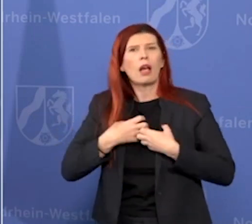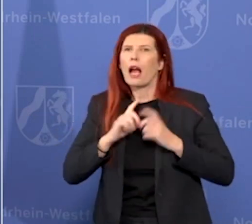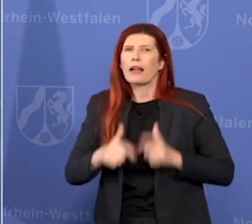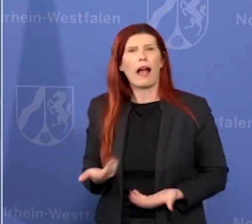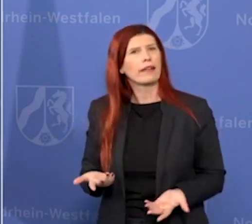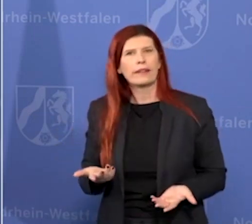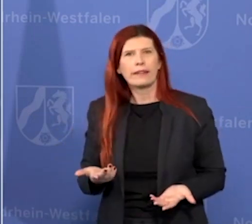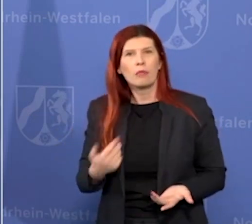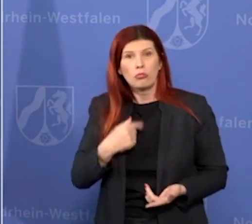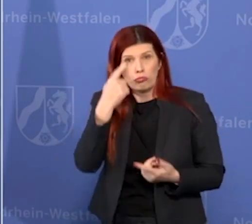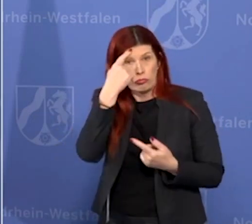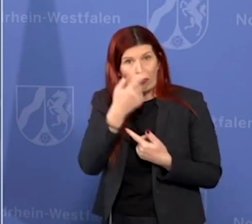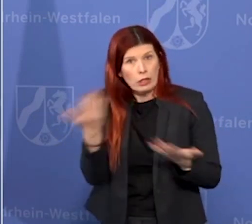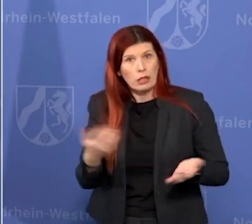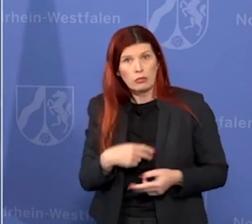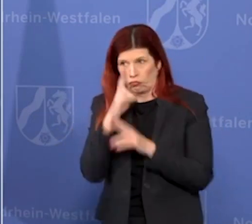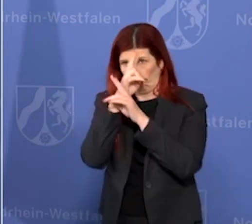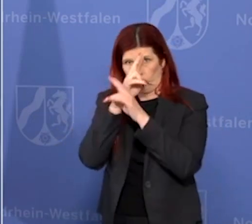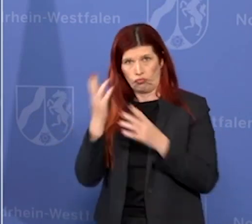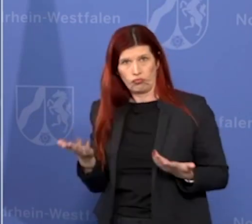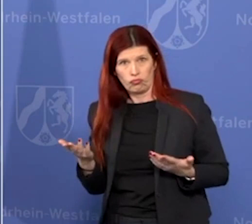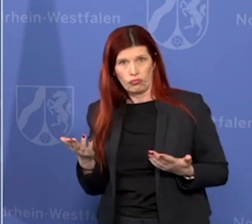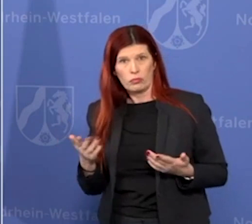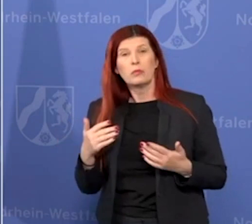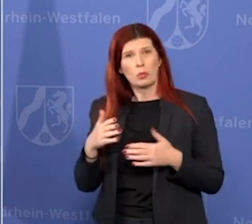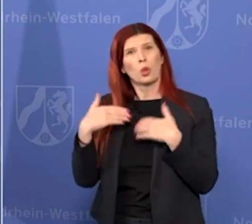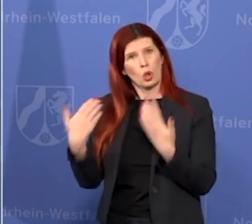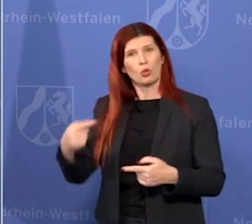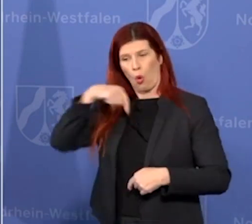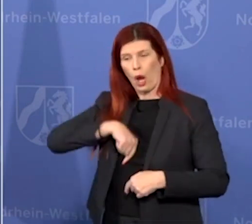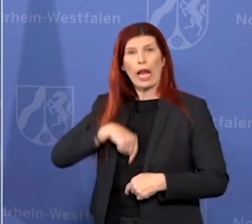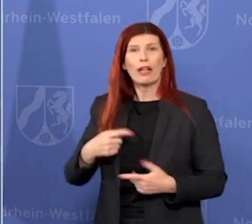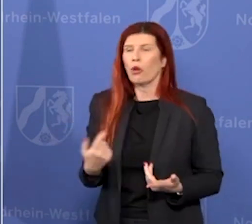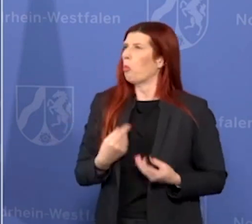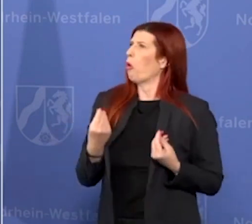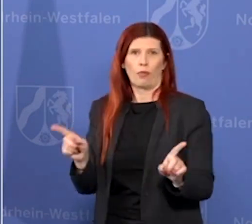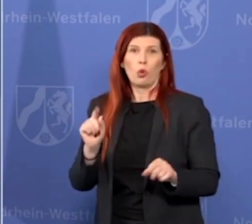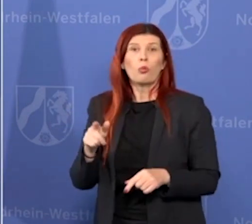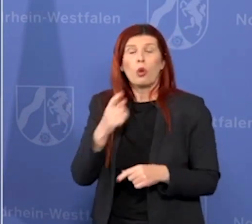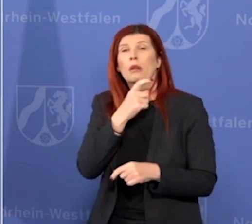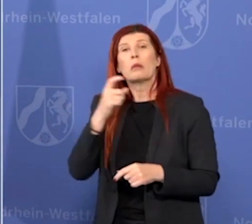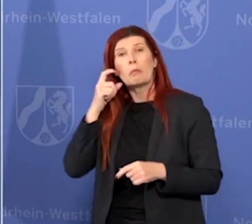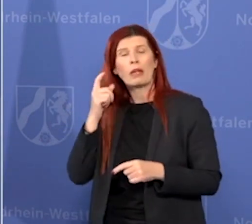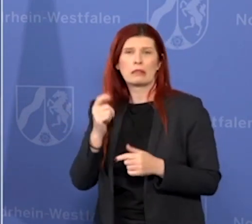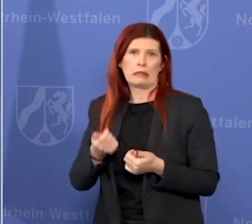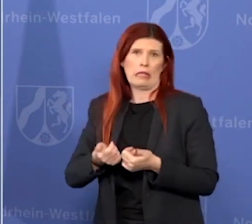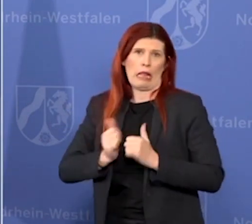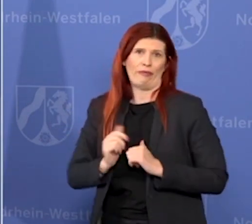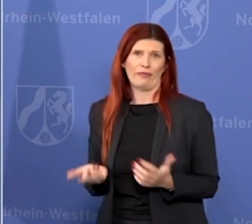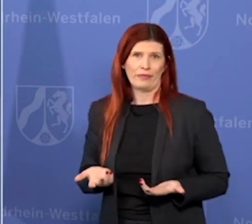können und weiß es selber gar nicht. Und gerade bei einem solchen Krankheitsbild kann das eben Sinn machen. In der jetzigen Lage